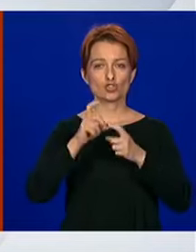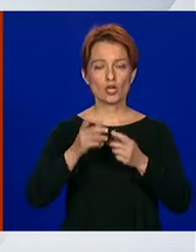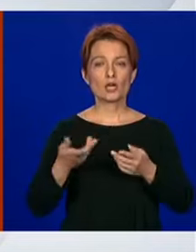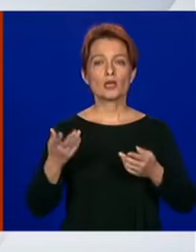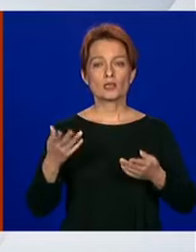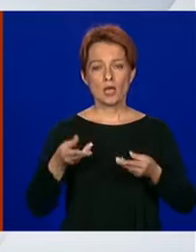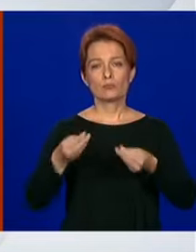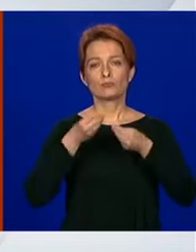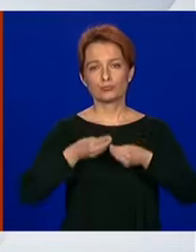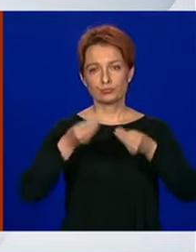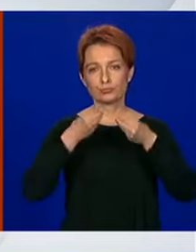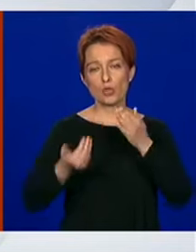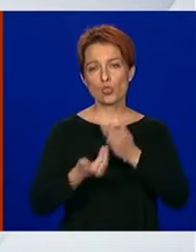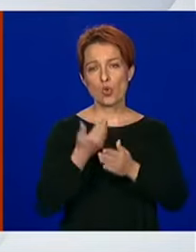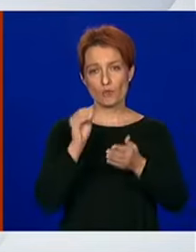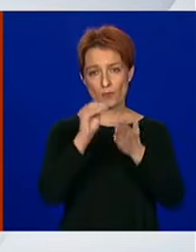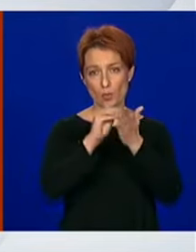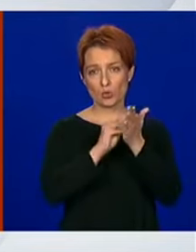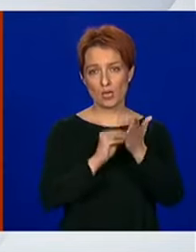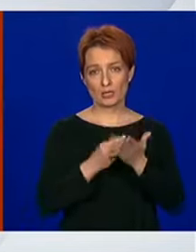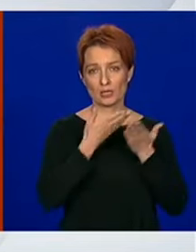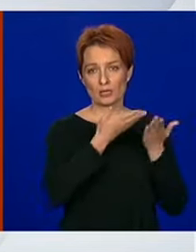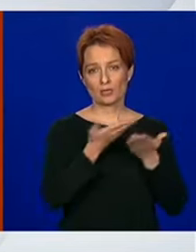Podacima, izvolite. E, hvala.